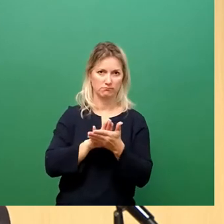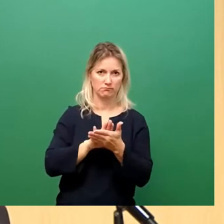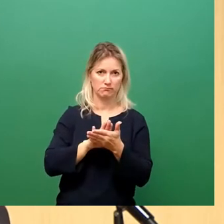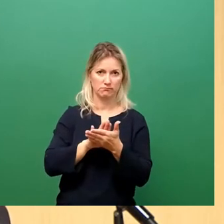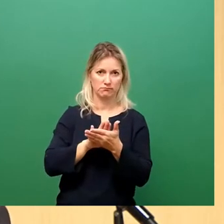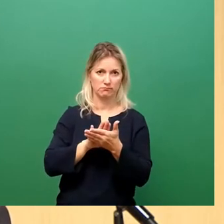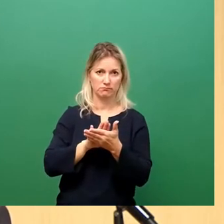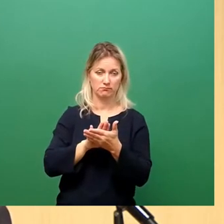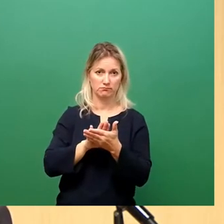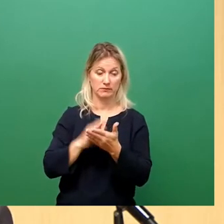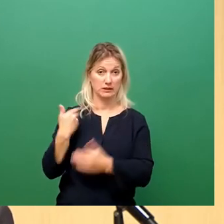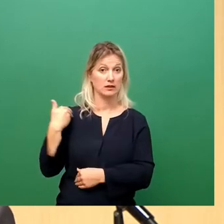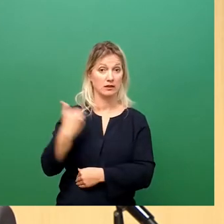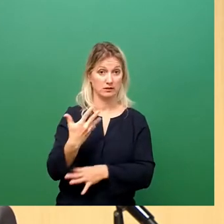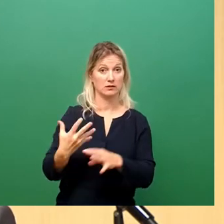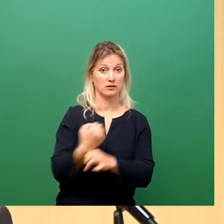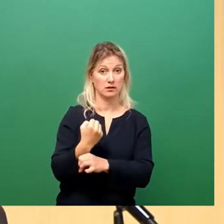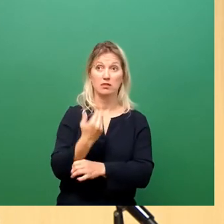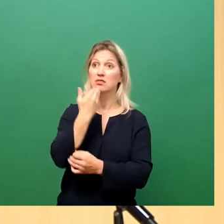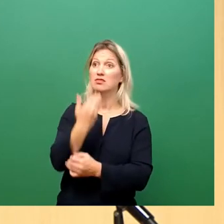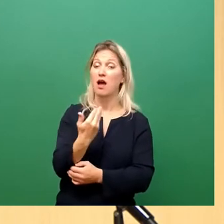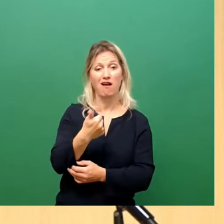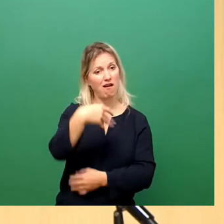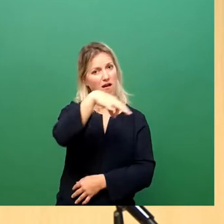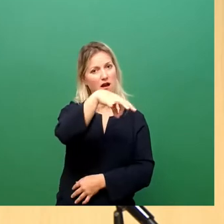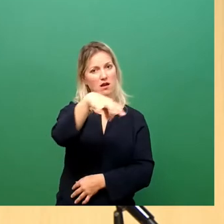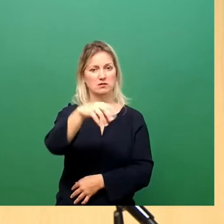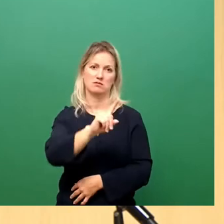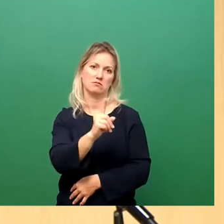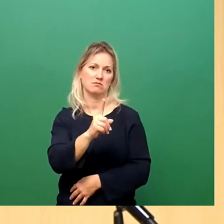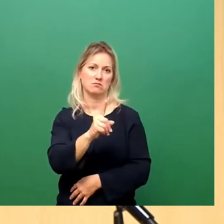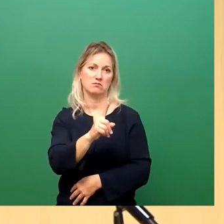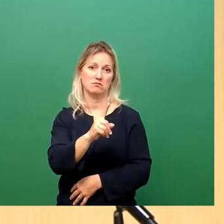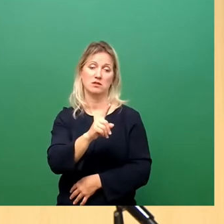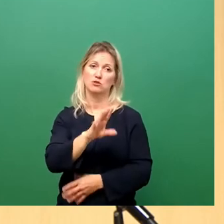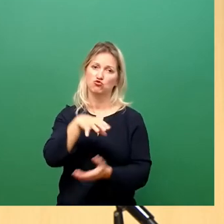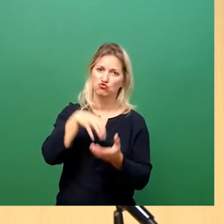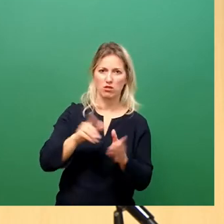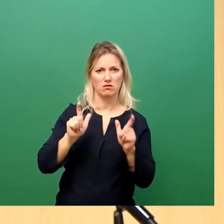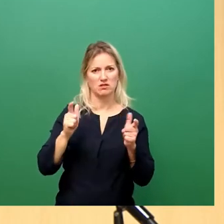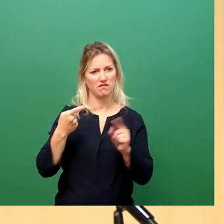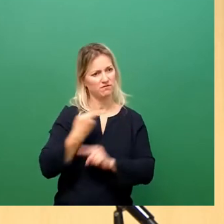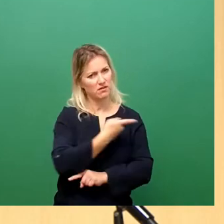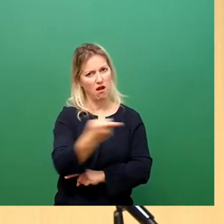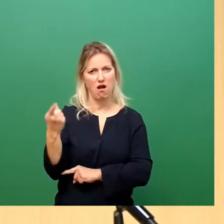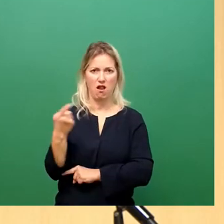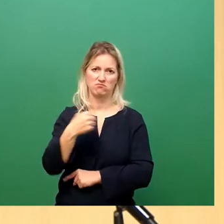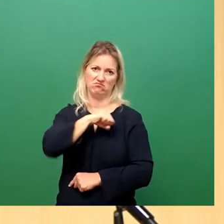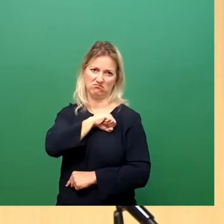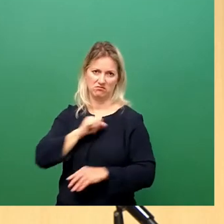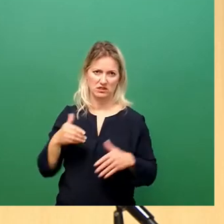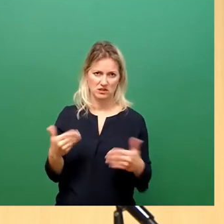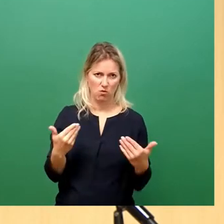das Verdienst Einzelner. Das ist der Verdienst der gesamten Stadtgesellschaft. Mit großem Engagement,